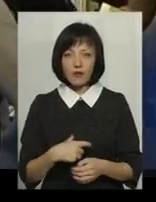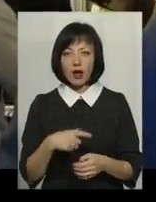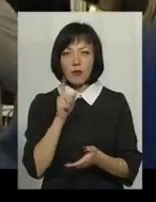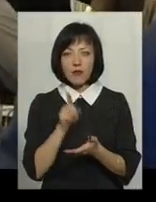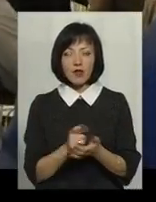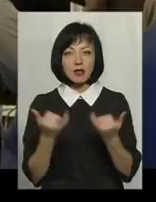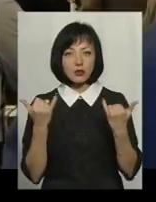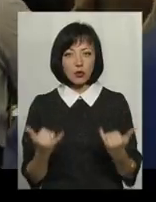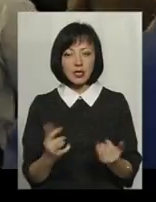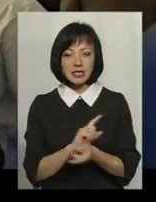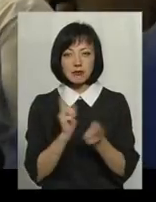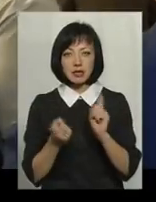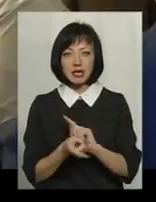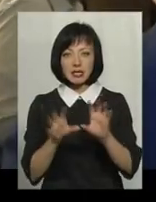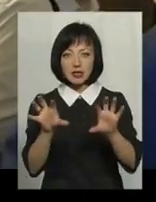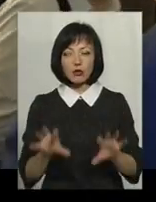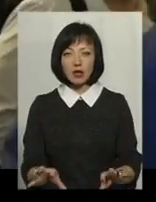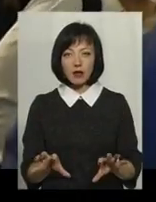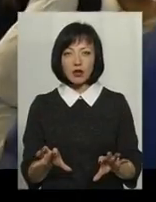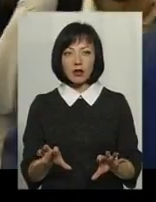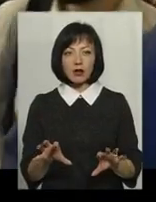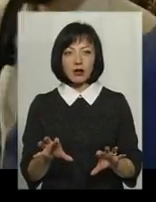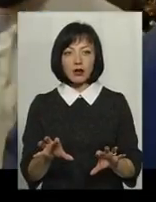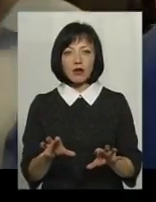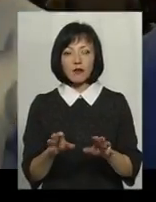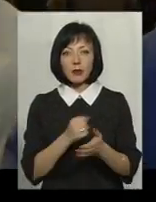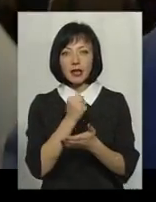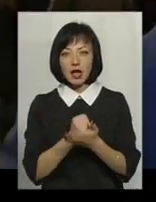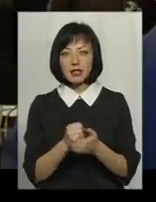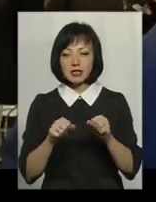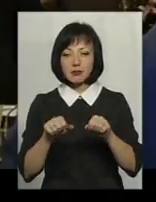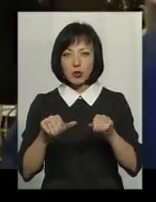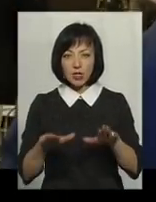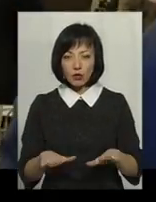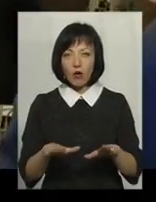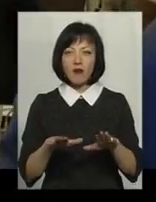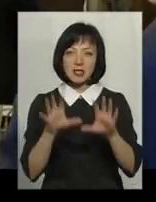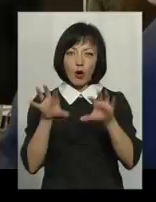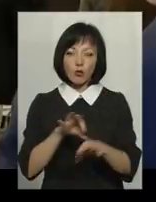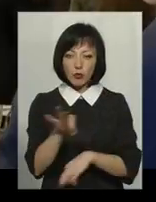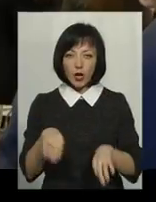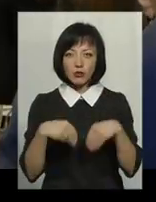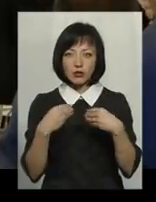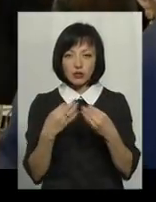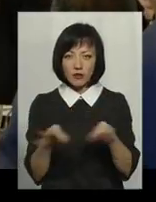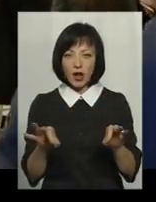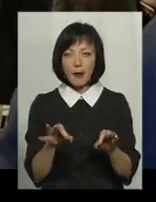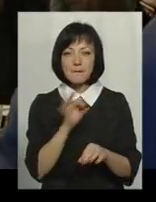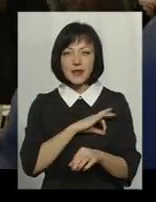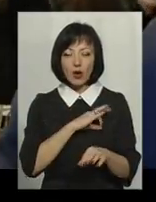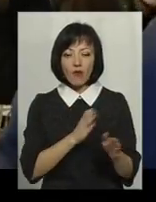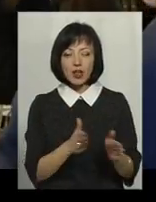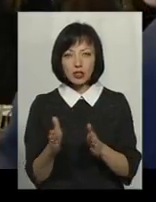повинні сьогодні змінити законодавство, постановимо уроди відповідно, законопроектами, які дозволяють створити певний пільговий режим